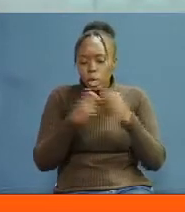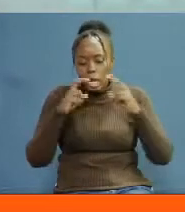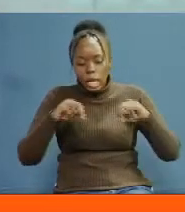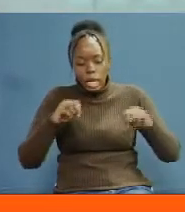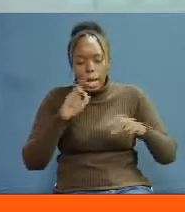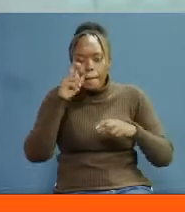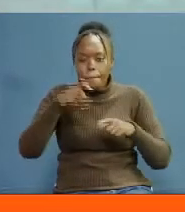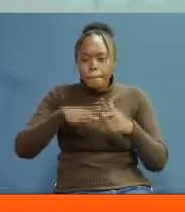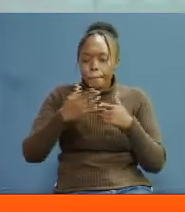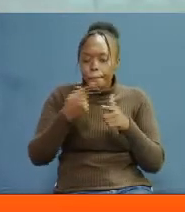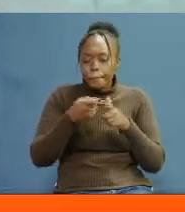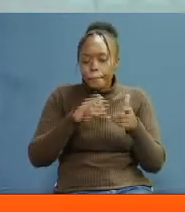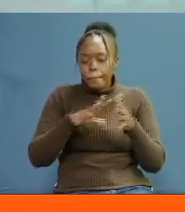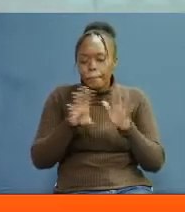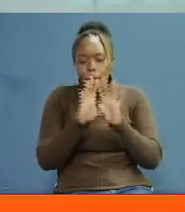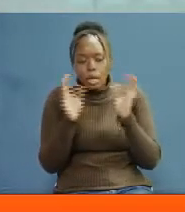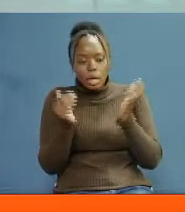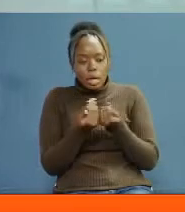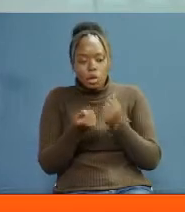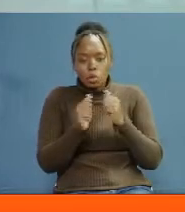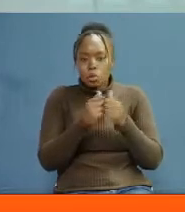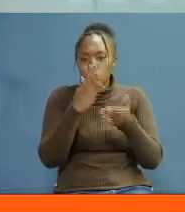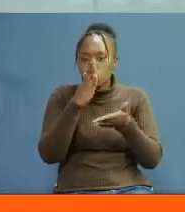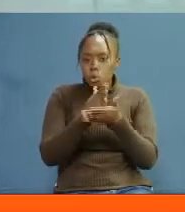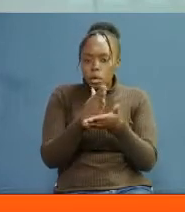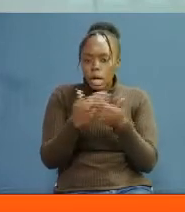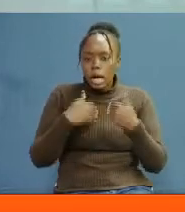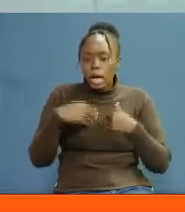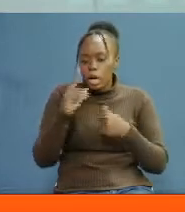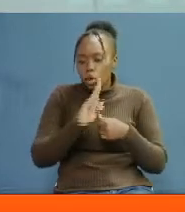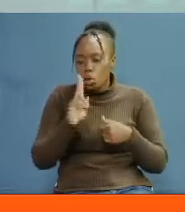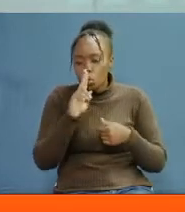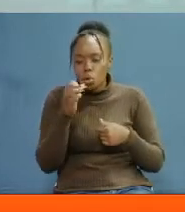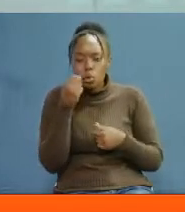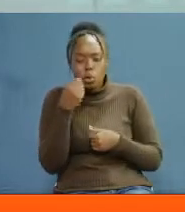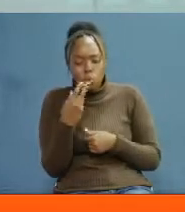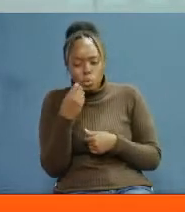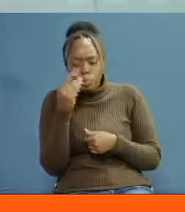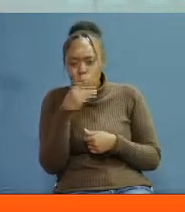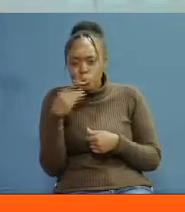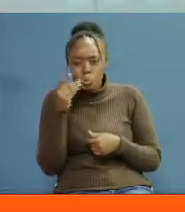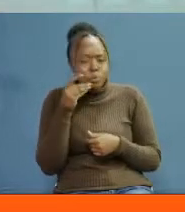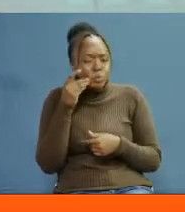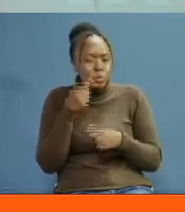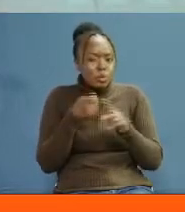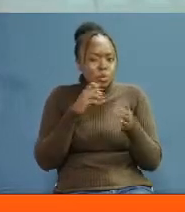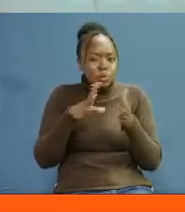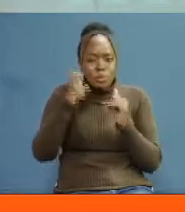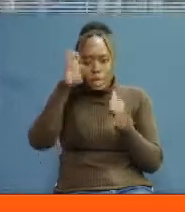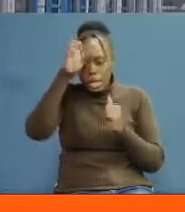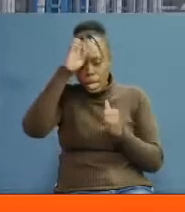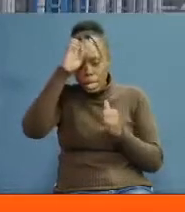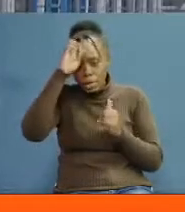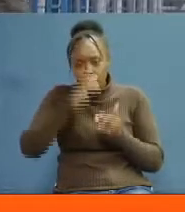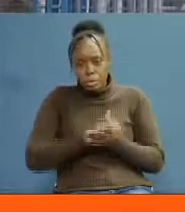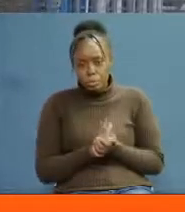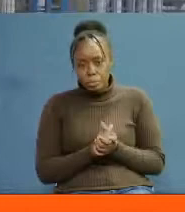malumu wa mikakati ya kitaifa ya kuzuhia kuthibiti matumizi ya miadarati katika tasisi za ilimu